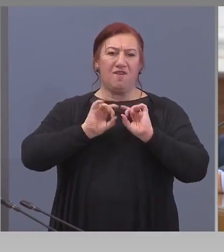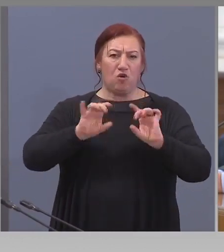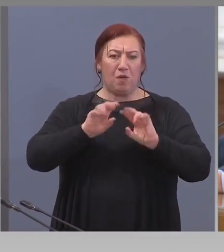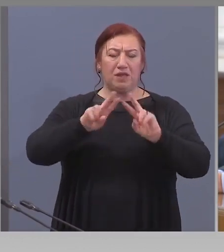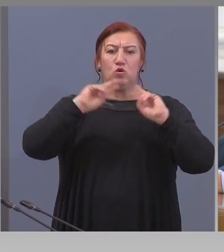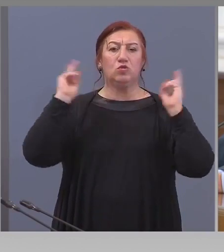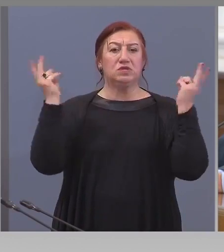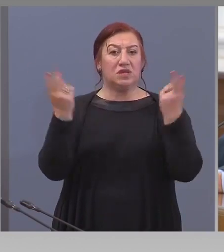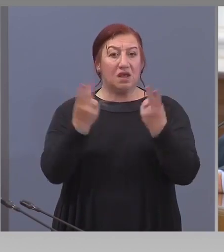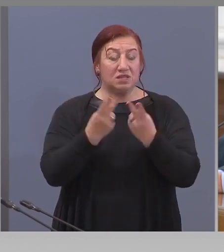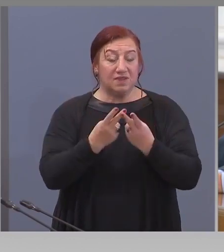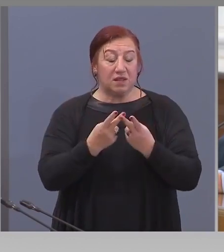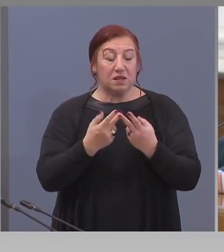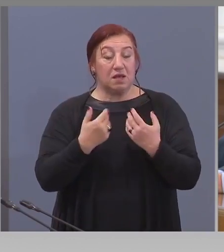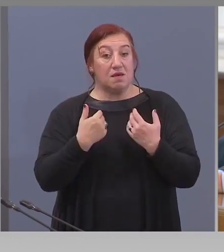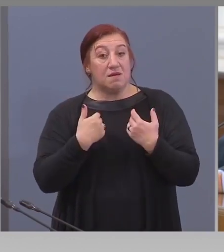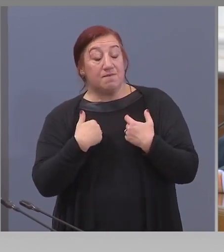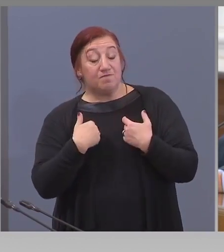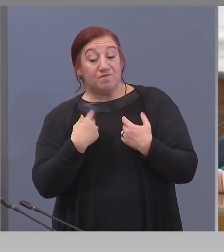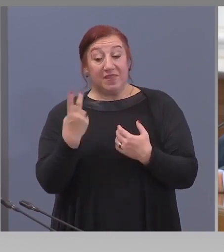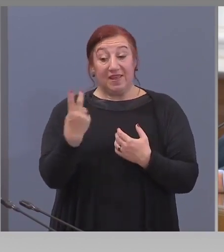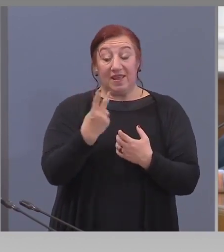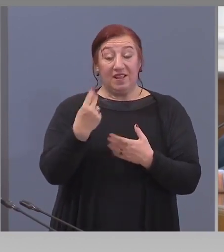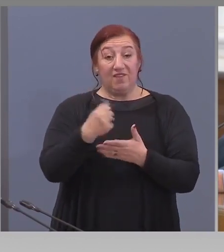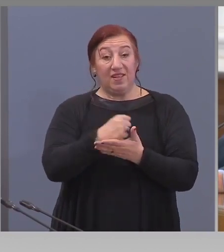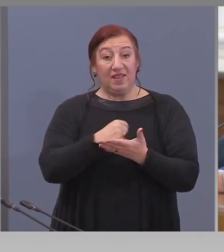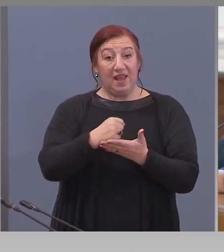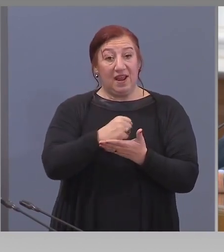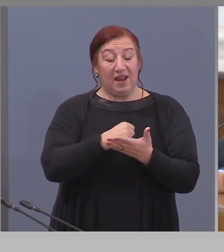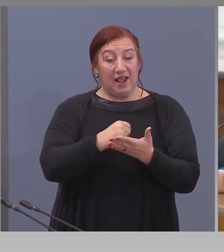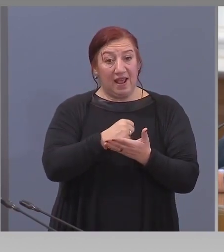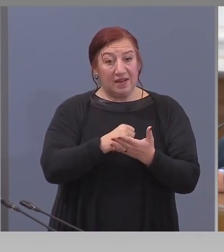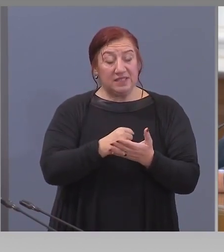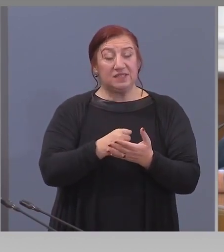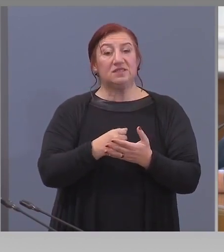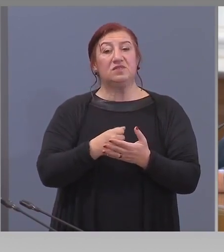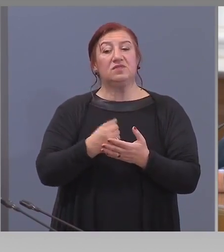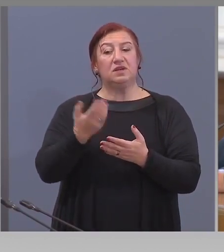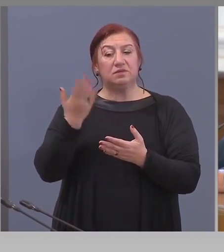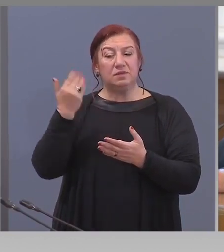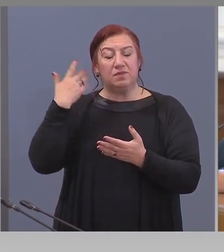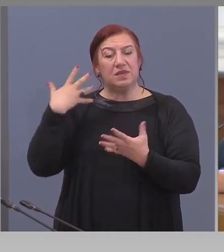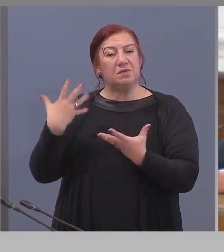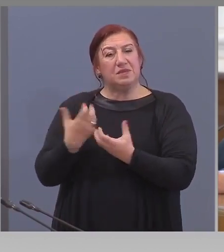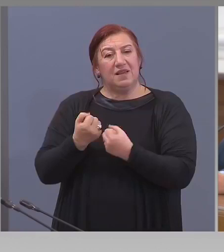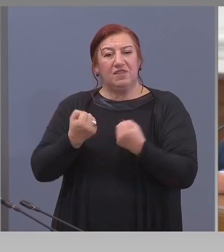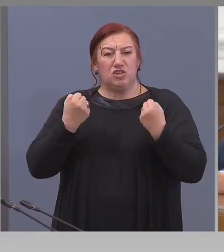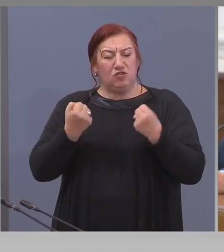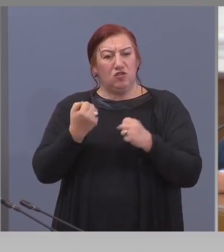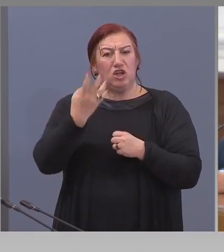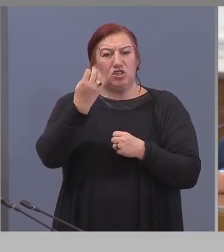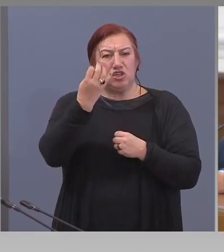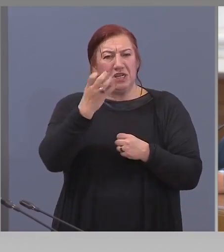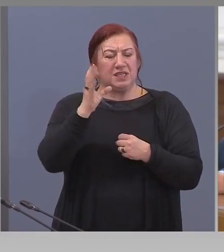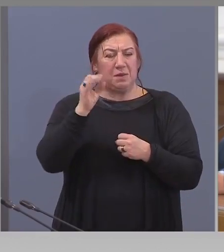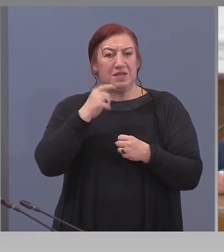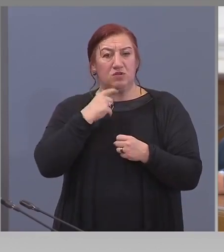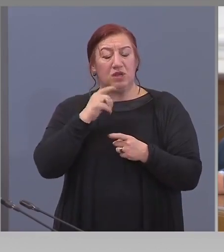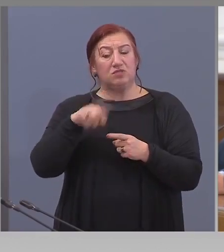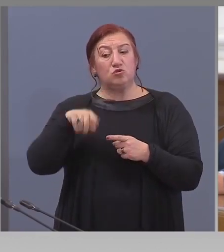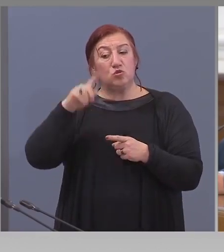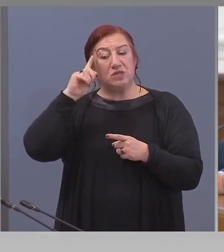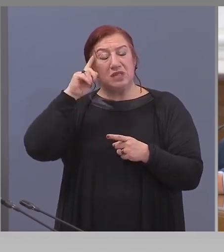които имат много по-добра поносимост. И двете лекарства имат плазване по живот от 40-50 дни, което означава, че странични ефекти там могат да